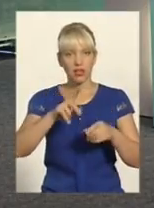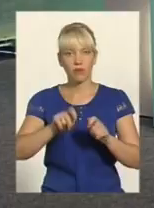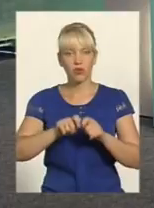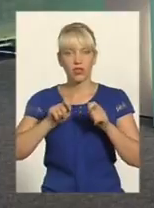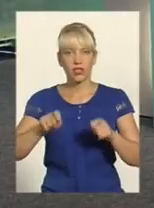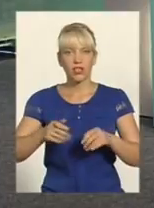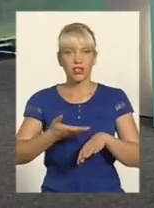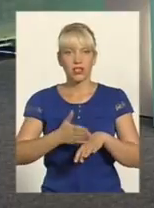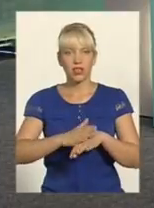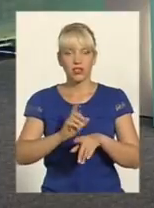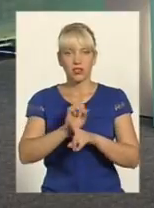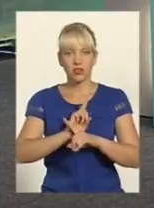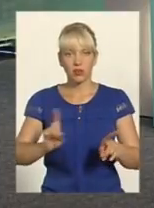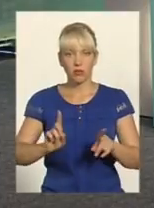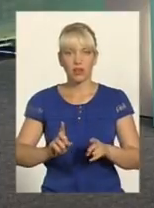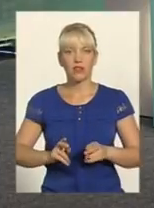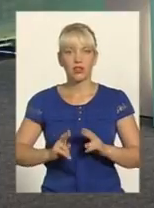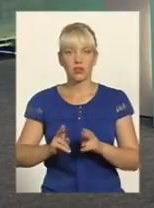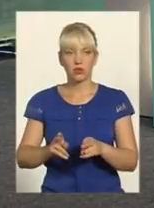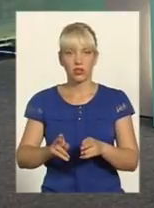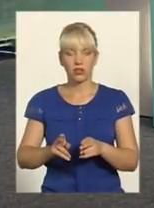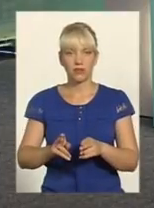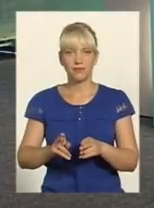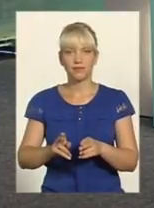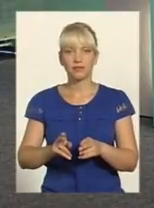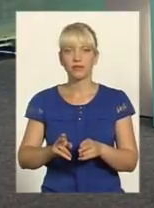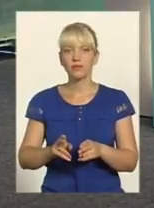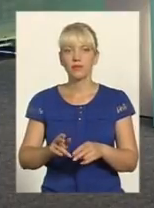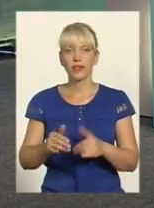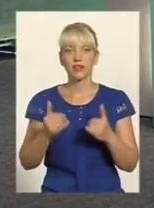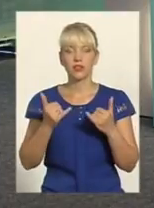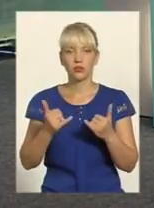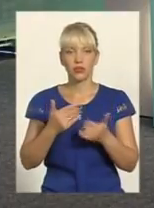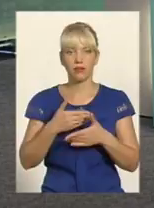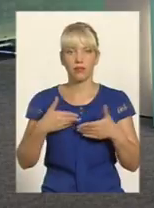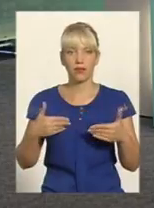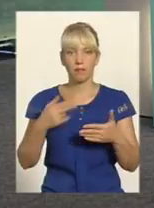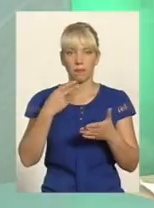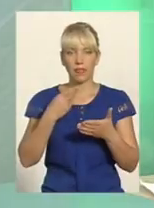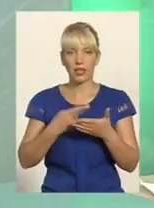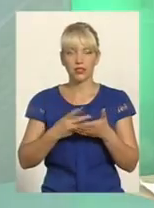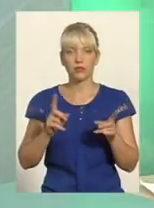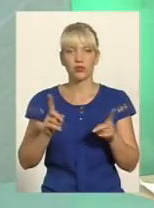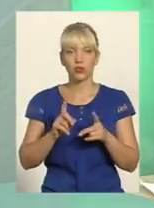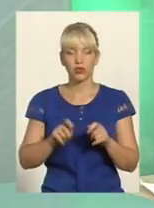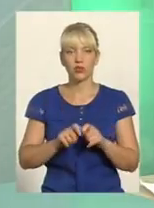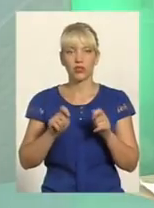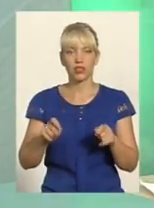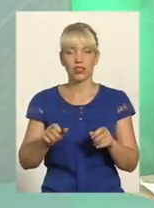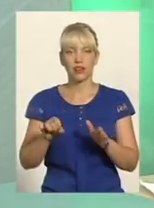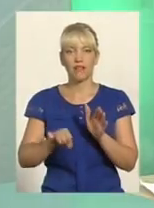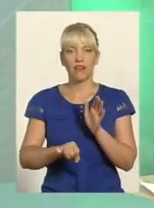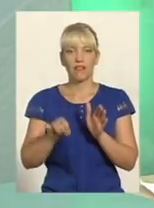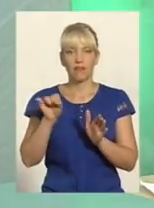особливо тяжких злочинів, контрольних злочинів Сьогодні ми бачимо, що розкриття вбивств, тяжких тілесних